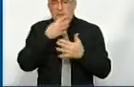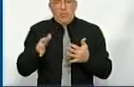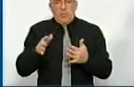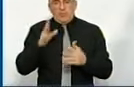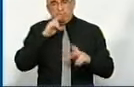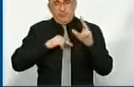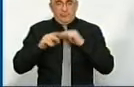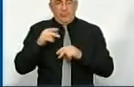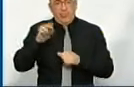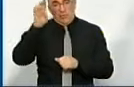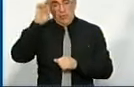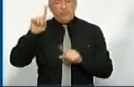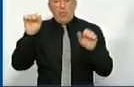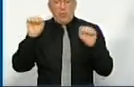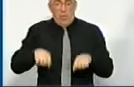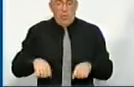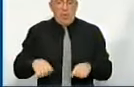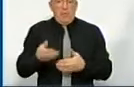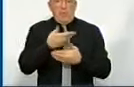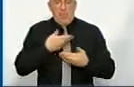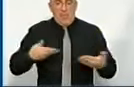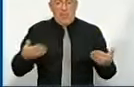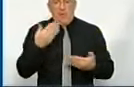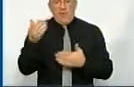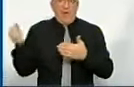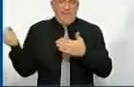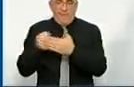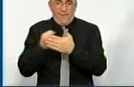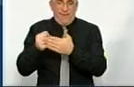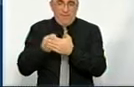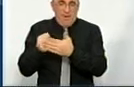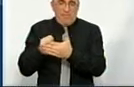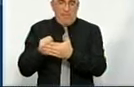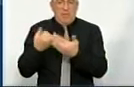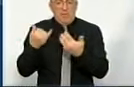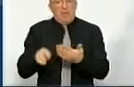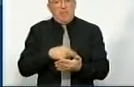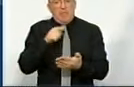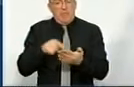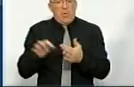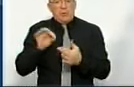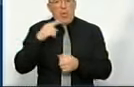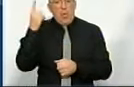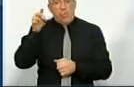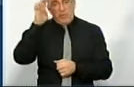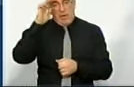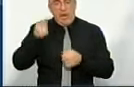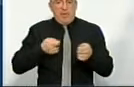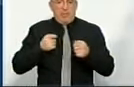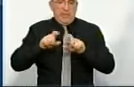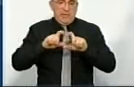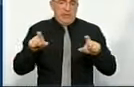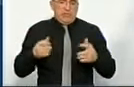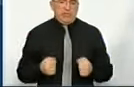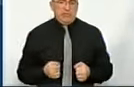розраховувати. Держава все, що могла, ми в неї вибили, скажу відверто. Тепер стоїть питання за обласними державними адміністраціями.